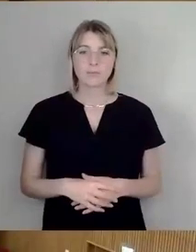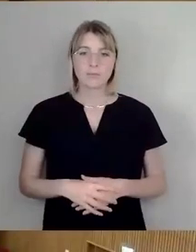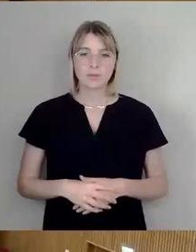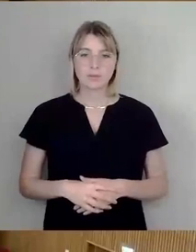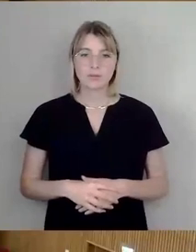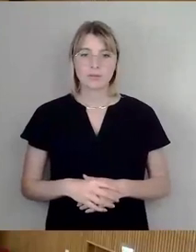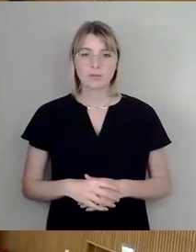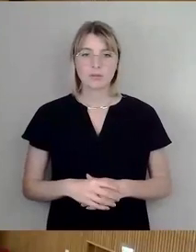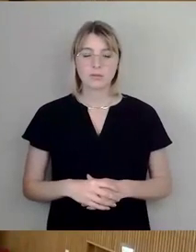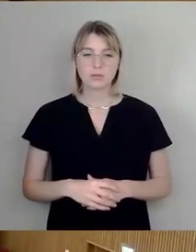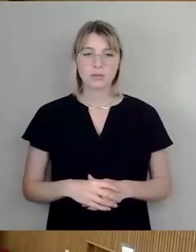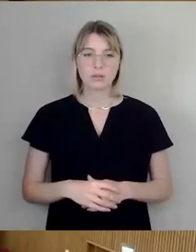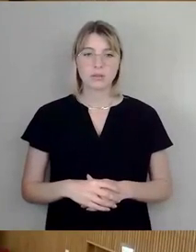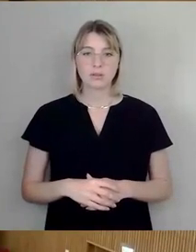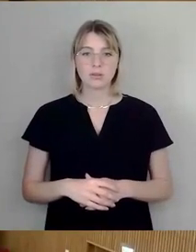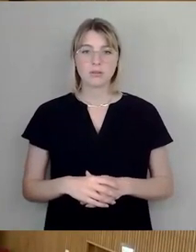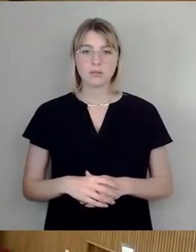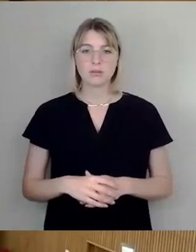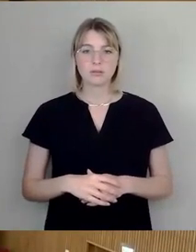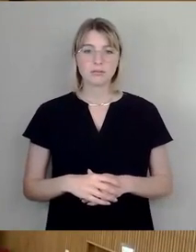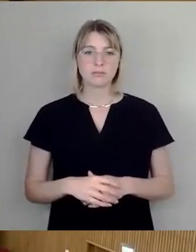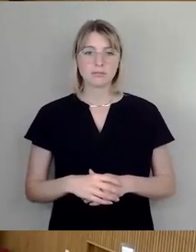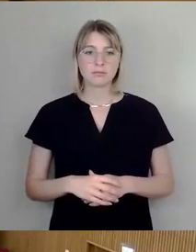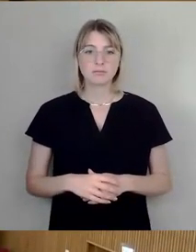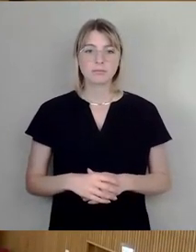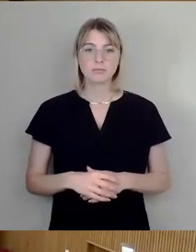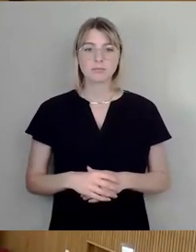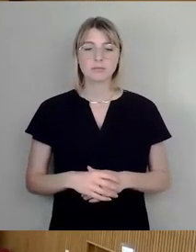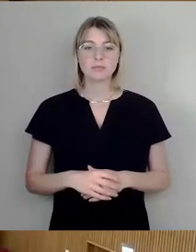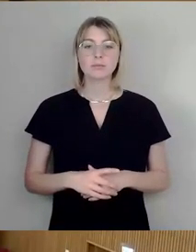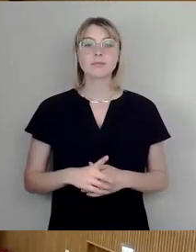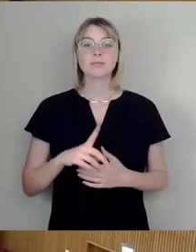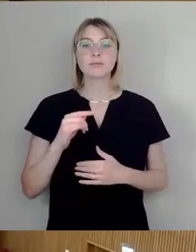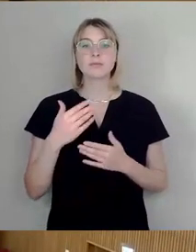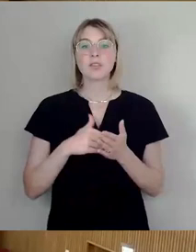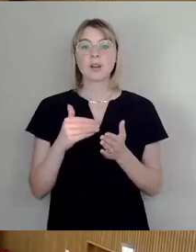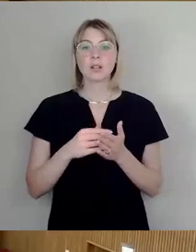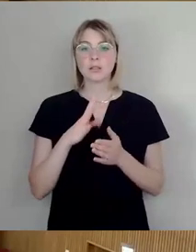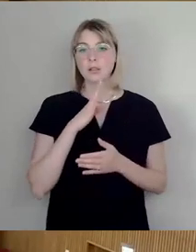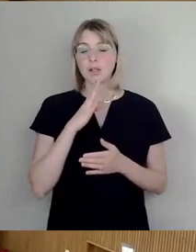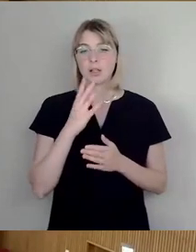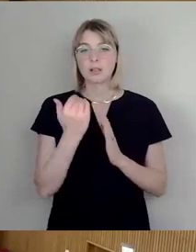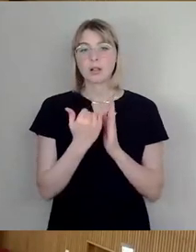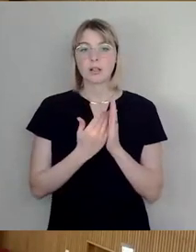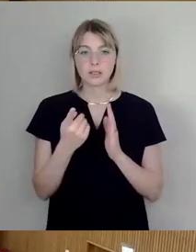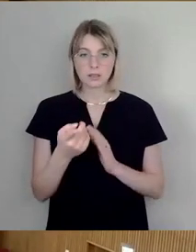Dann machen wir weiter in der Rednerliste. Max Aschenbach, dann Mario Schmidt.